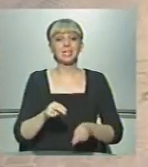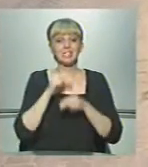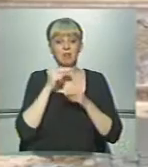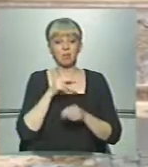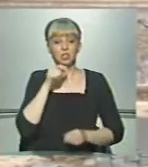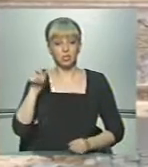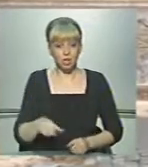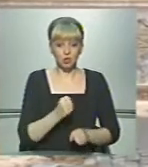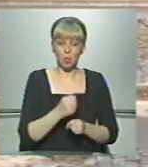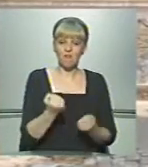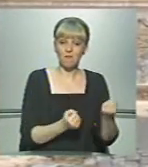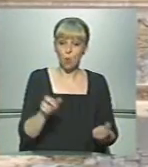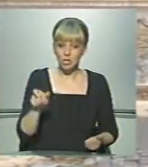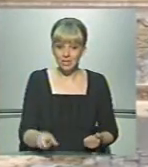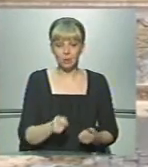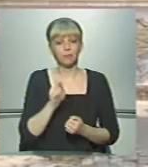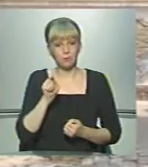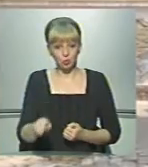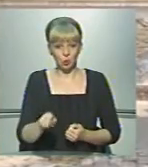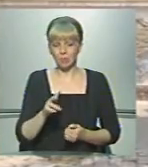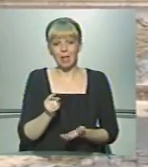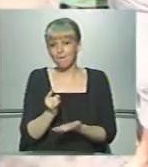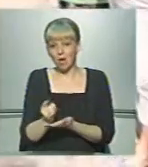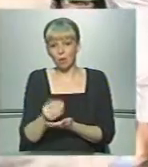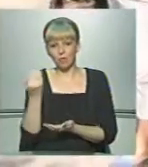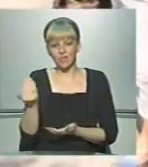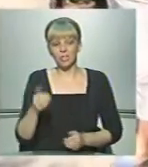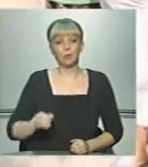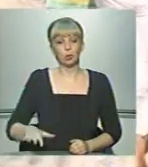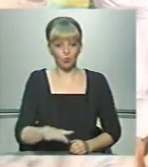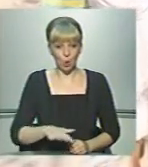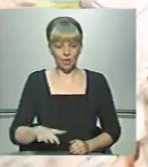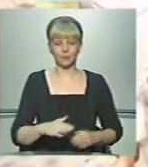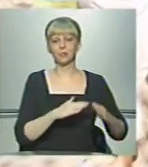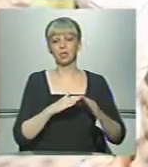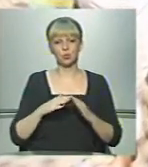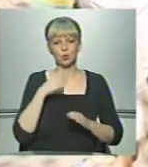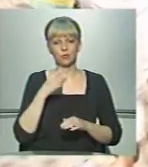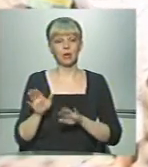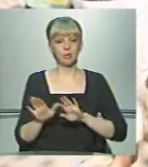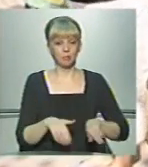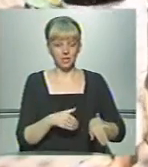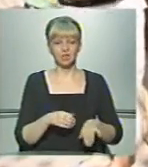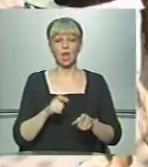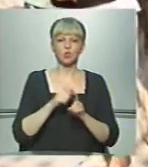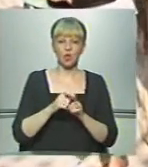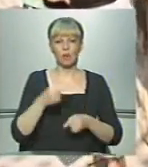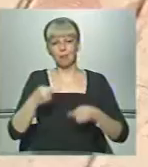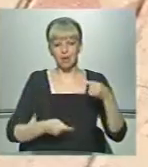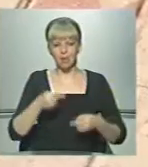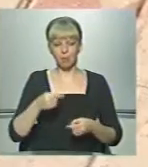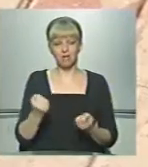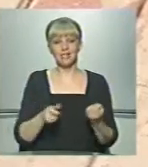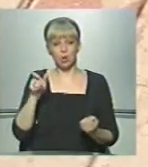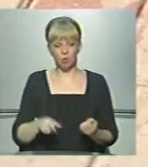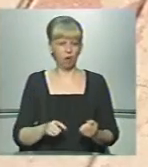чернівчанин зробив водієві, аби той не паркувався у їхньому дворі. Сусіди кажуть, після совесної перепалки кермувальник